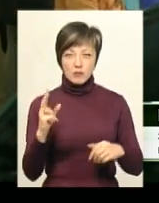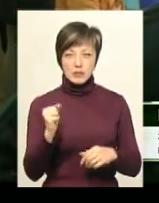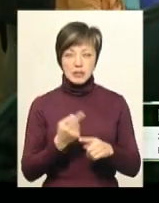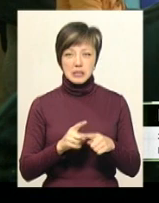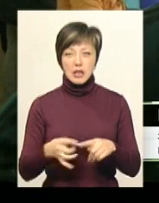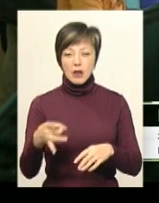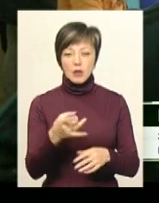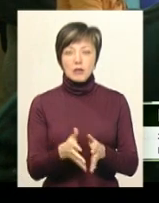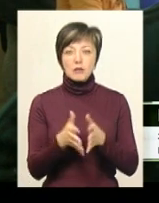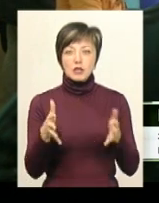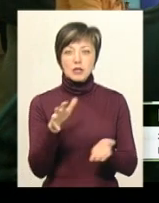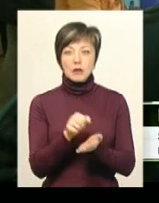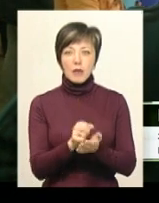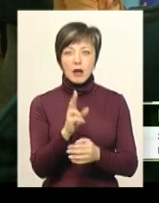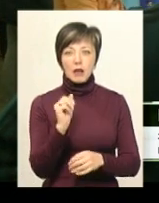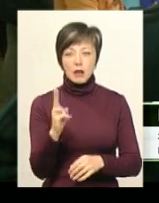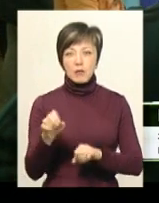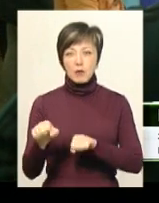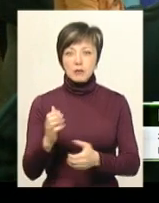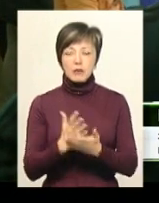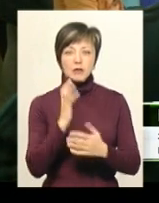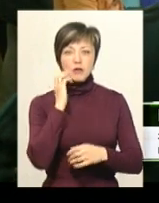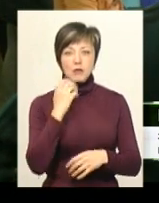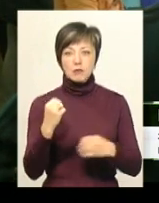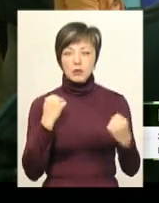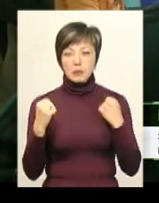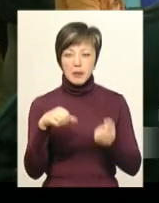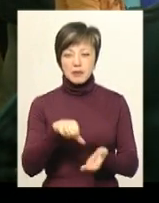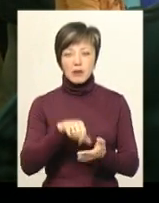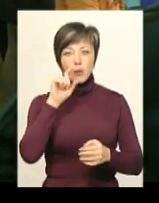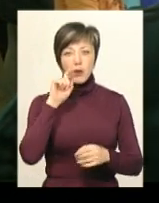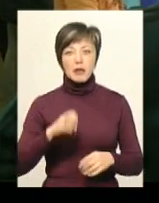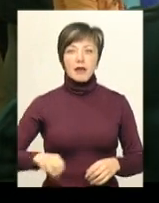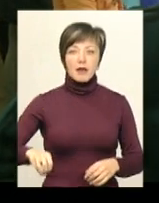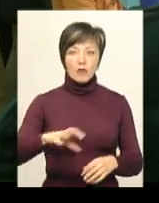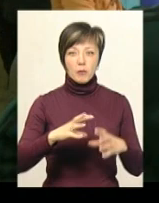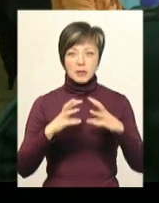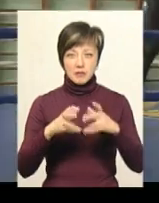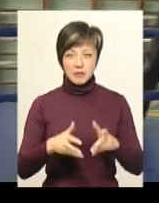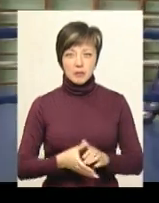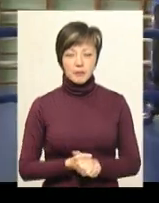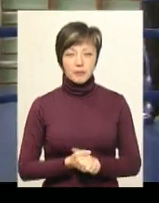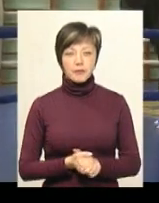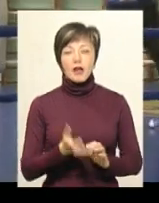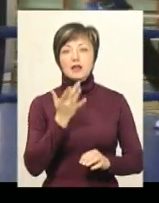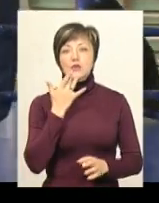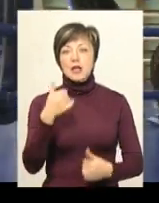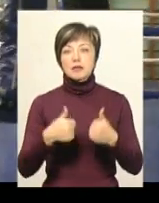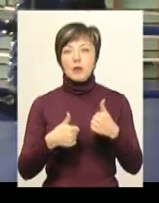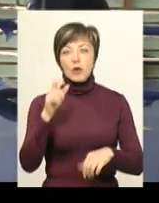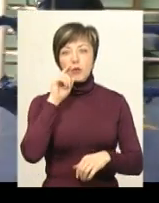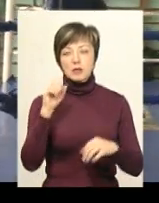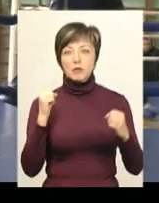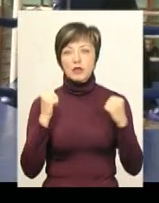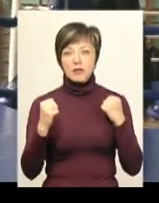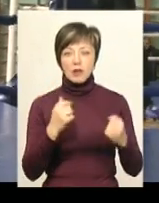регіони, де найбільше займаються кікбоксингом і мають серйозних спортсменів, які представляють Україну на Європі і світі. Національні змагання в Української